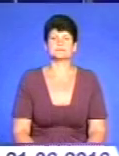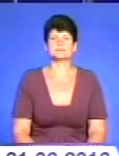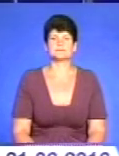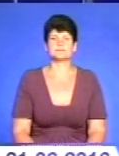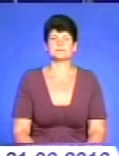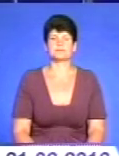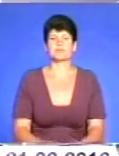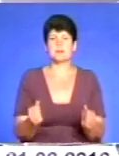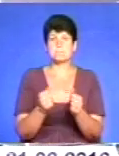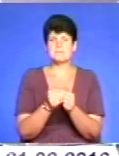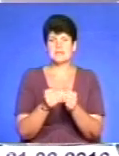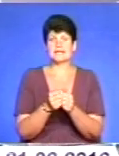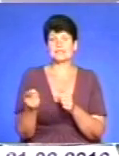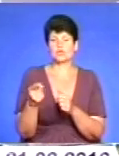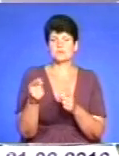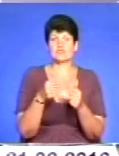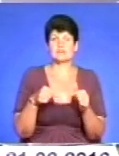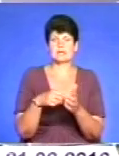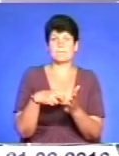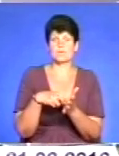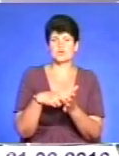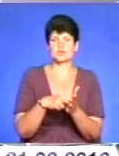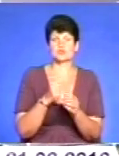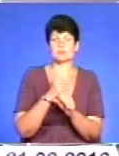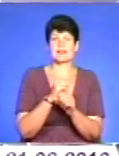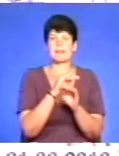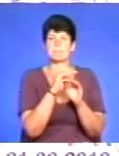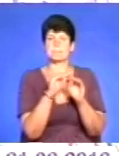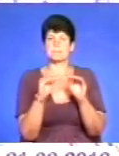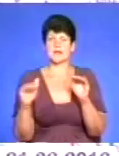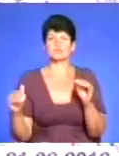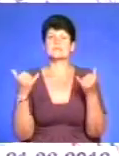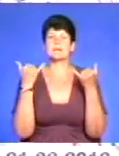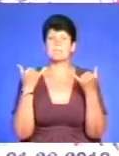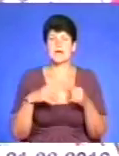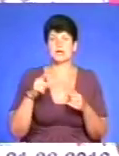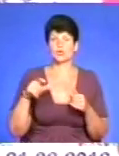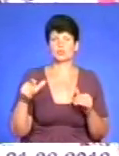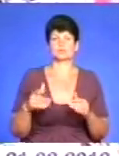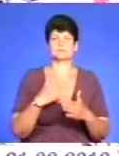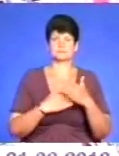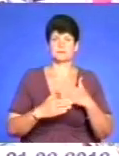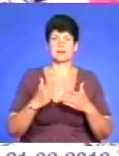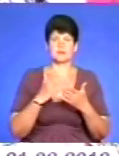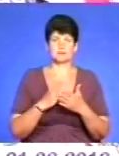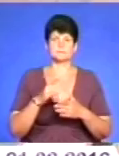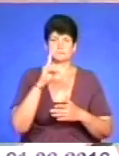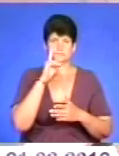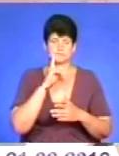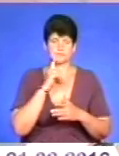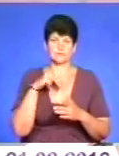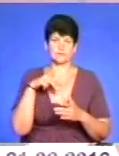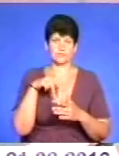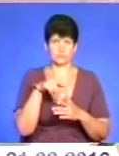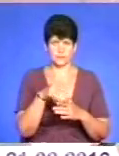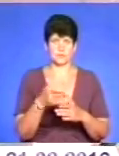Біля Тернопільського відділення поштового зв'язку встановили пандус. Тепер люди з обмеженими фізичними можливостями отримують зручний доступ до будівлі